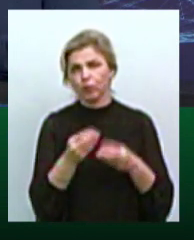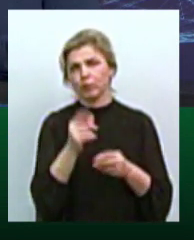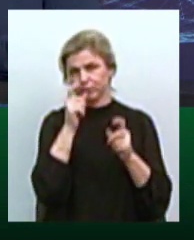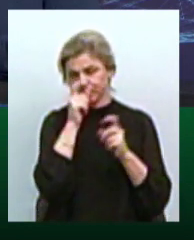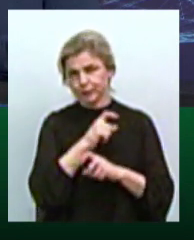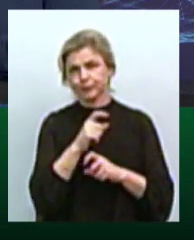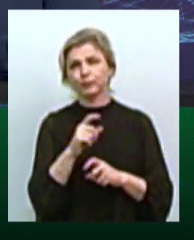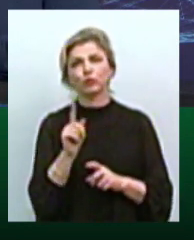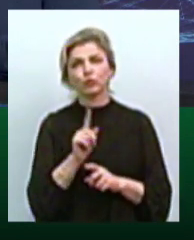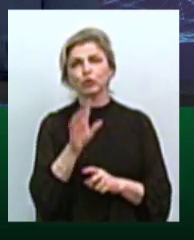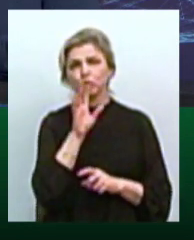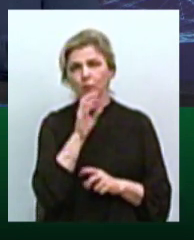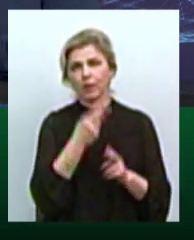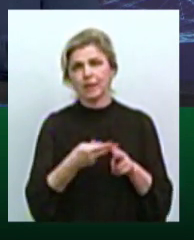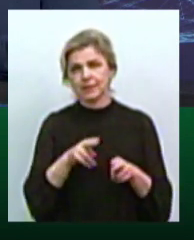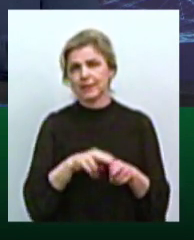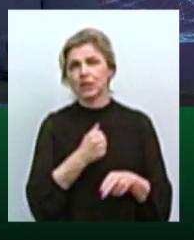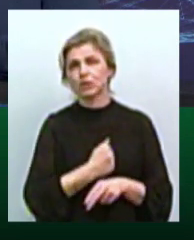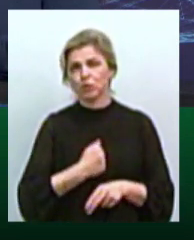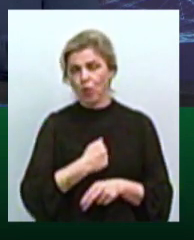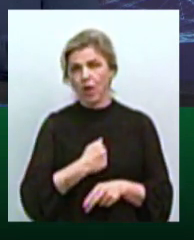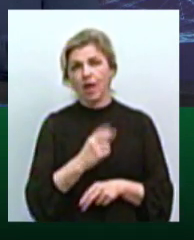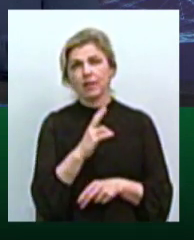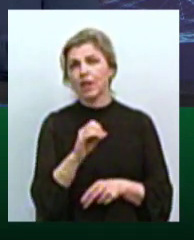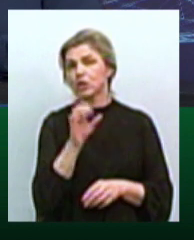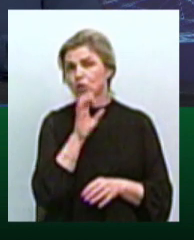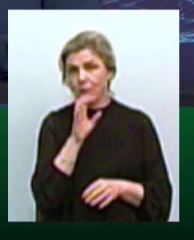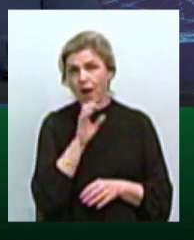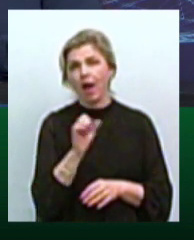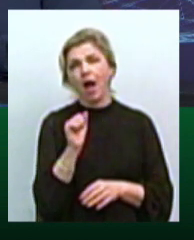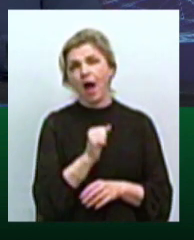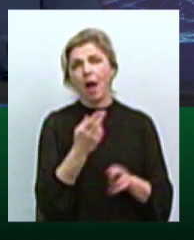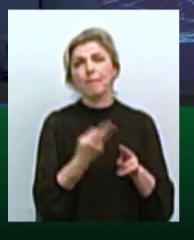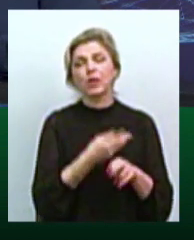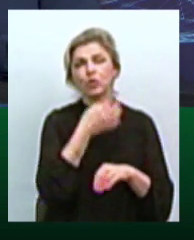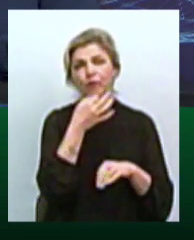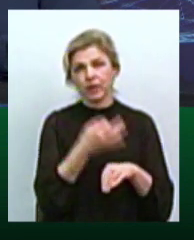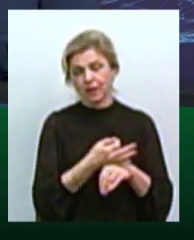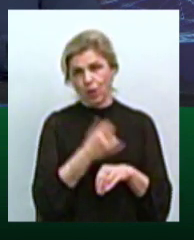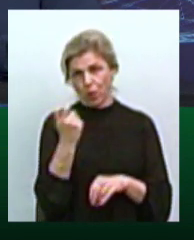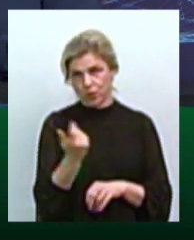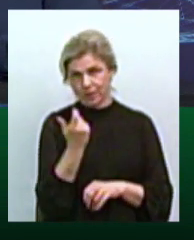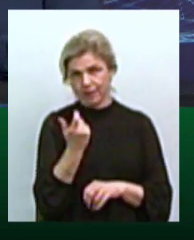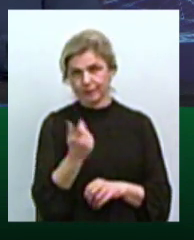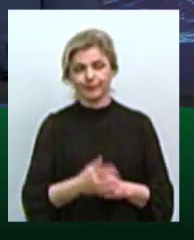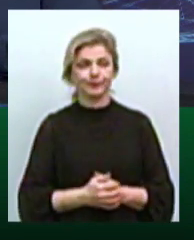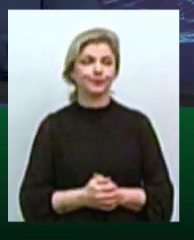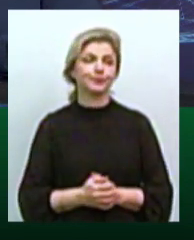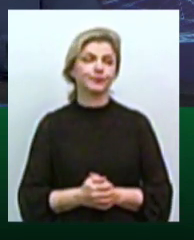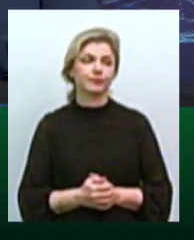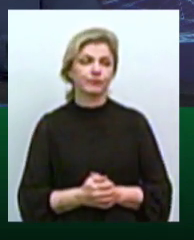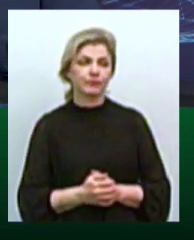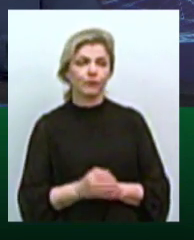собаки – це зло. Зло не собаки, а зло – це безвідповідальний господар, в першу чергу. Олена Сишко зазначила, що